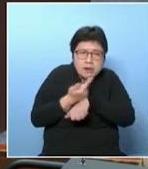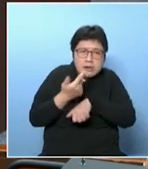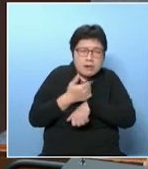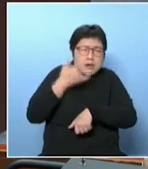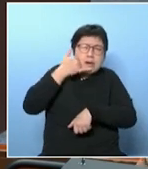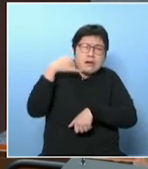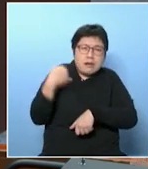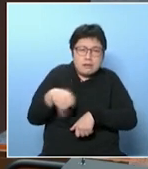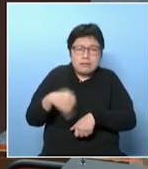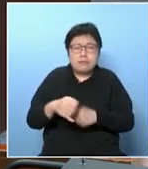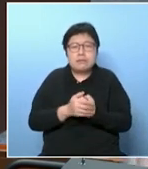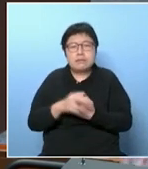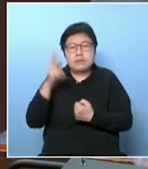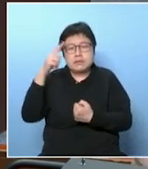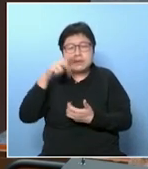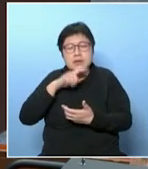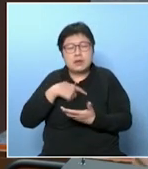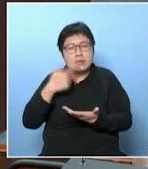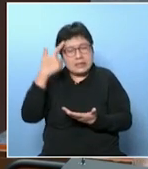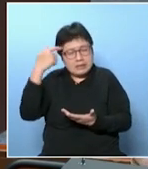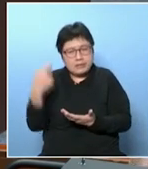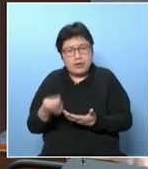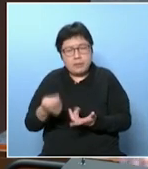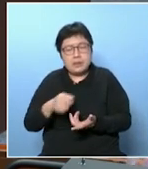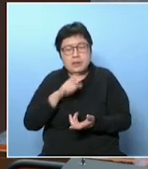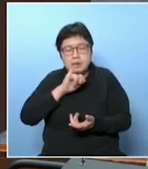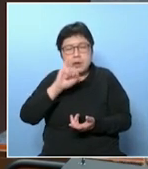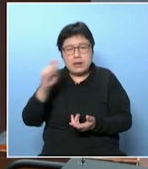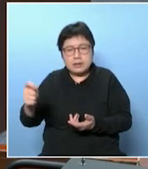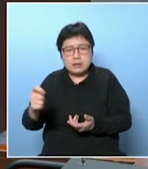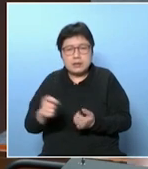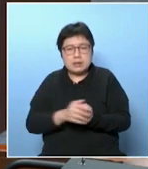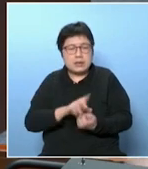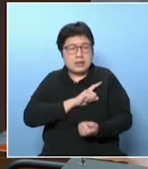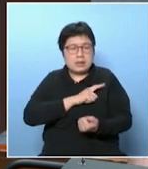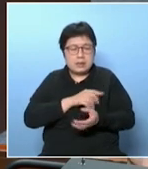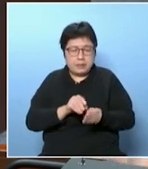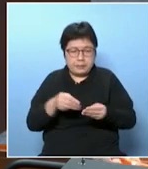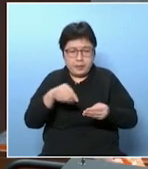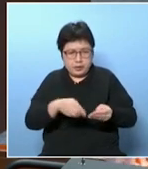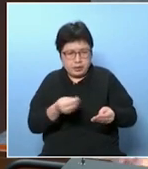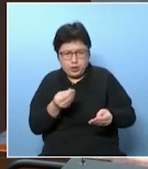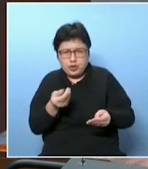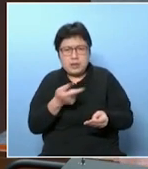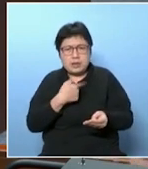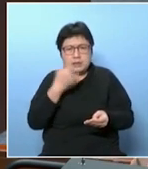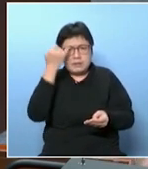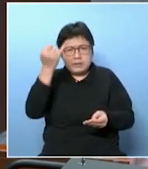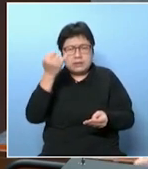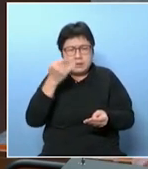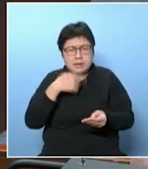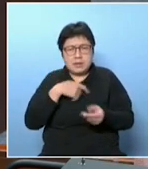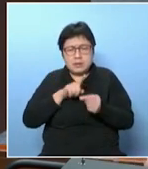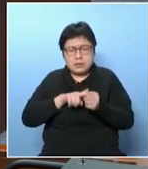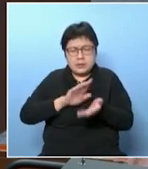的所以我們現在經常都有致方便又有IT、科技功能他連自己的錢包裡面有多少錢都不好意思去